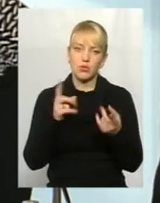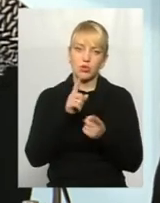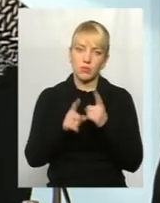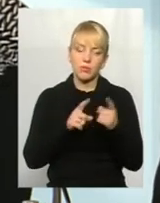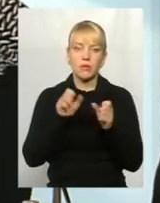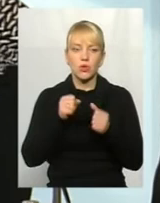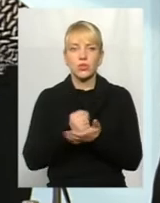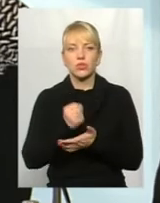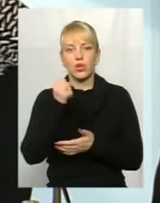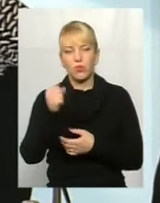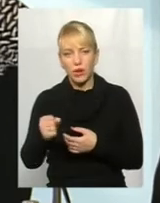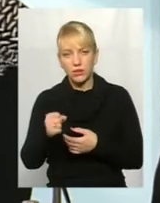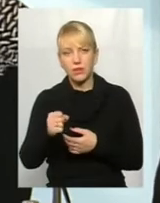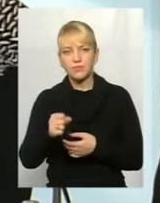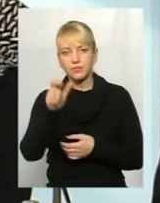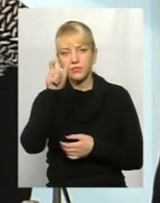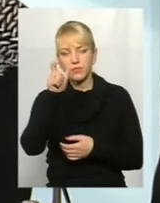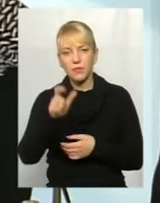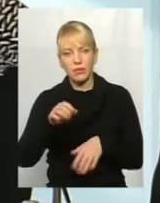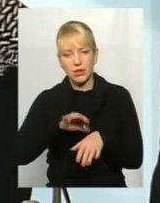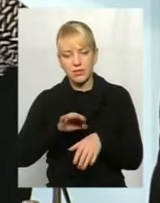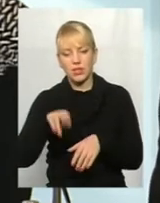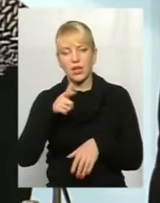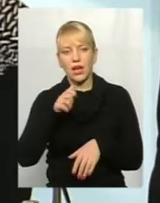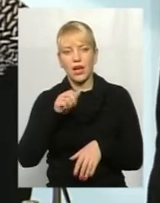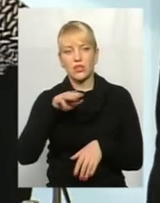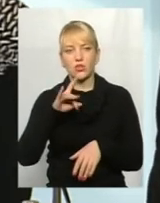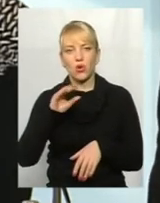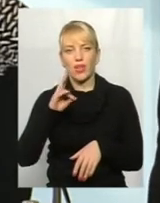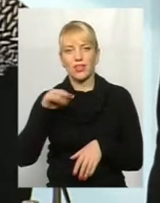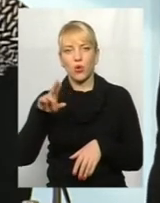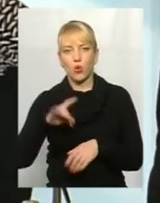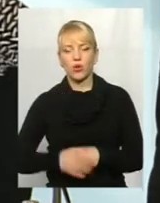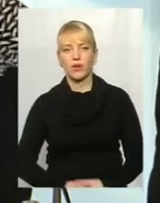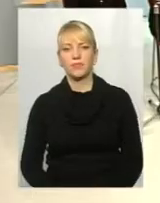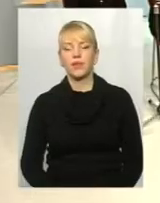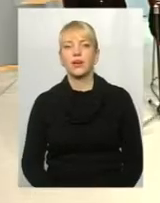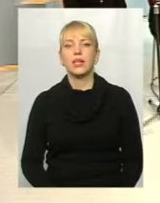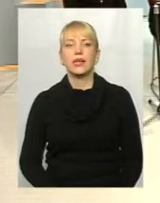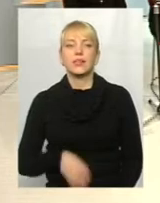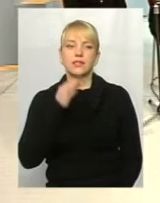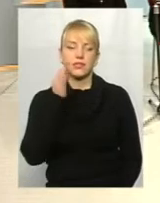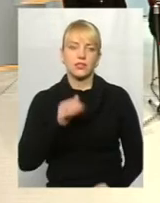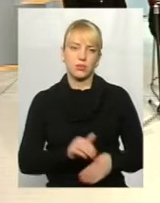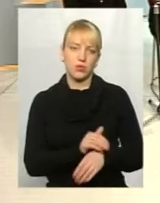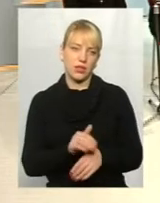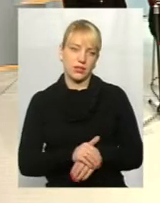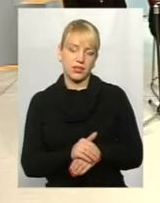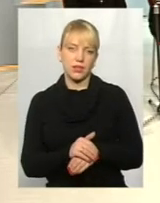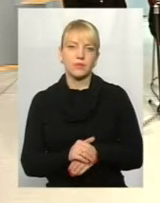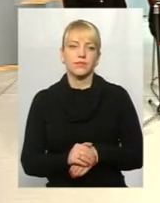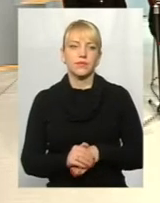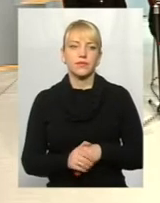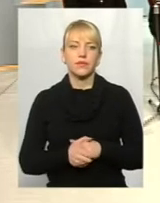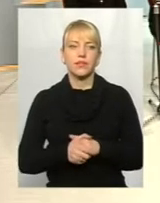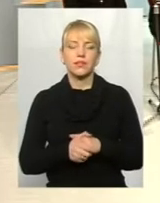скерувати пацієнта до гастроентолога. Скажіть, будь ласка, власне, оті